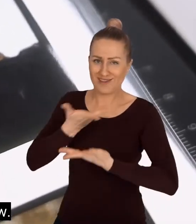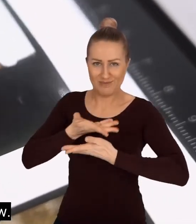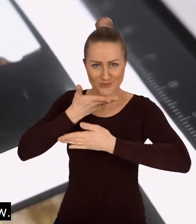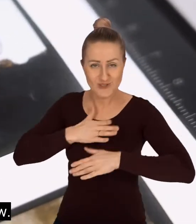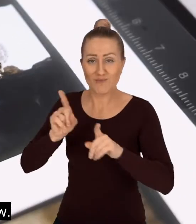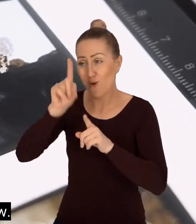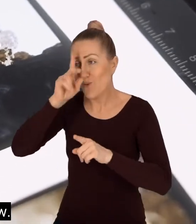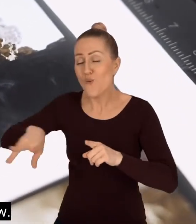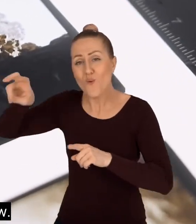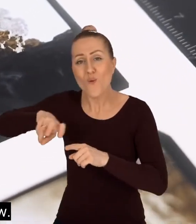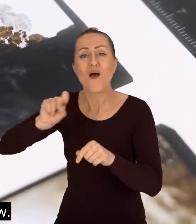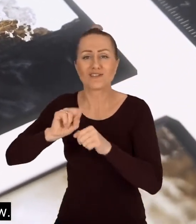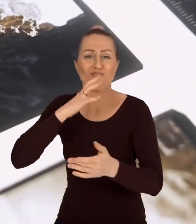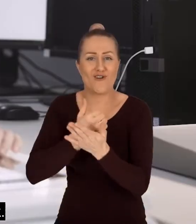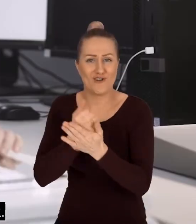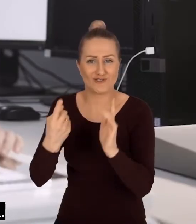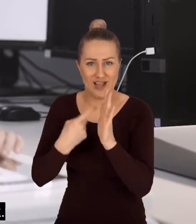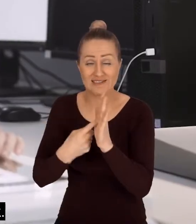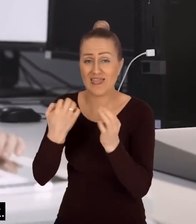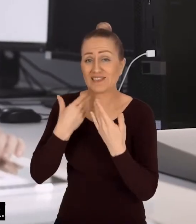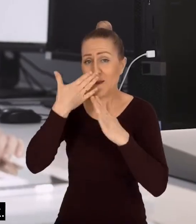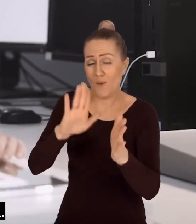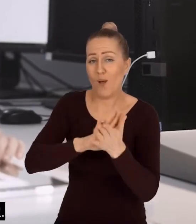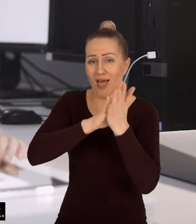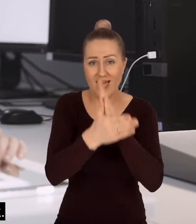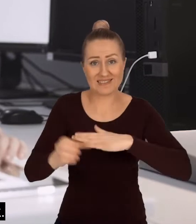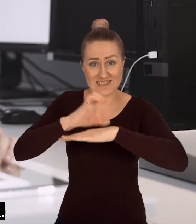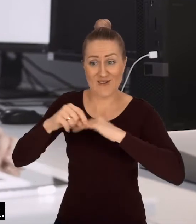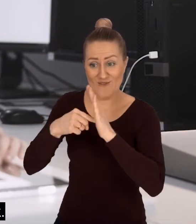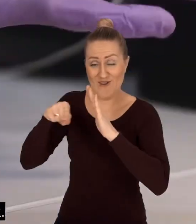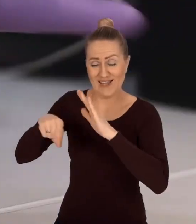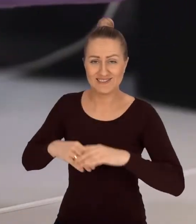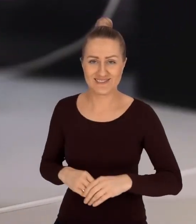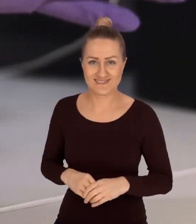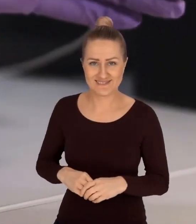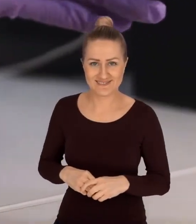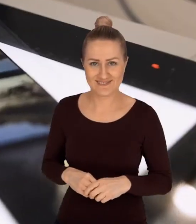budzą zainteresowanie użytkowników. Teraz zdigitalizuję jedną z tych klatek.